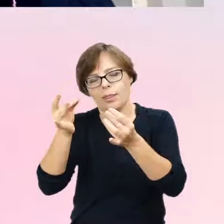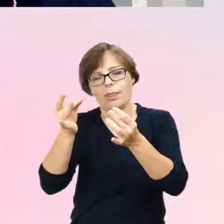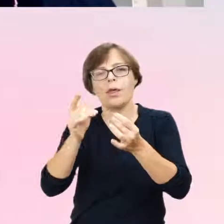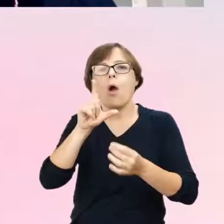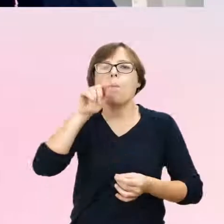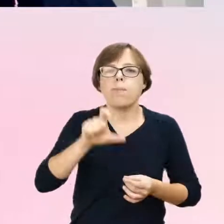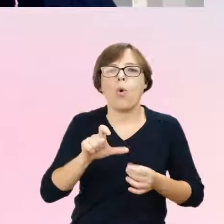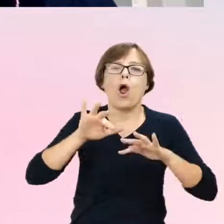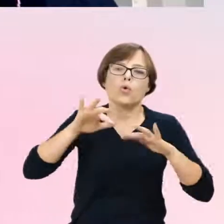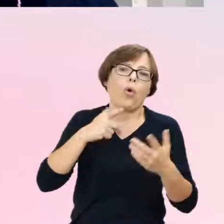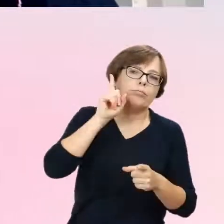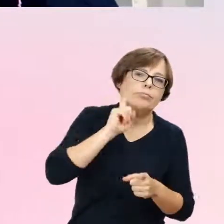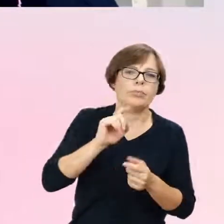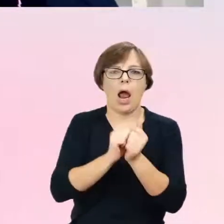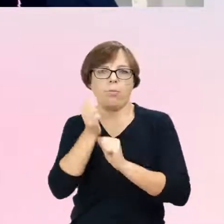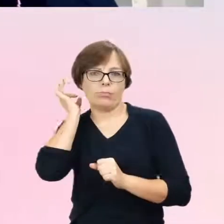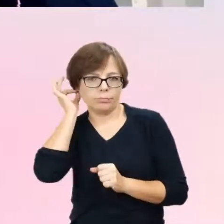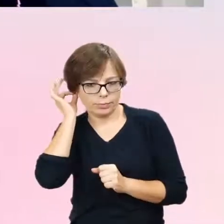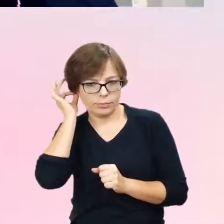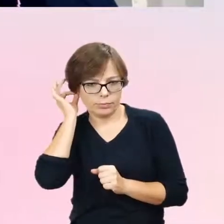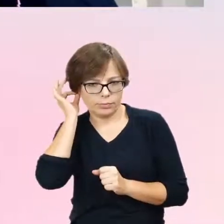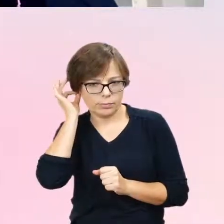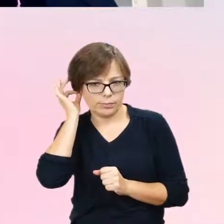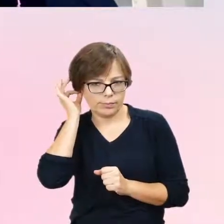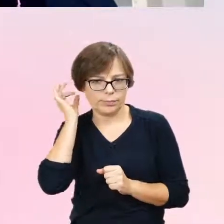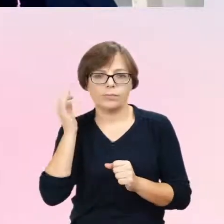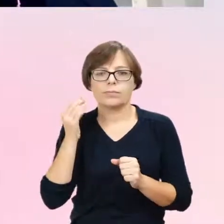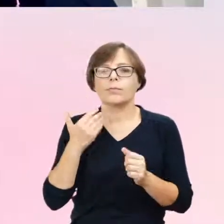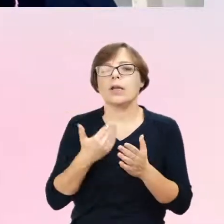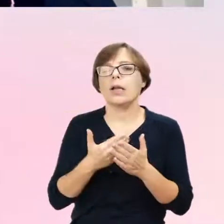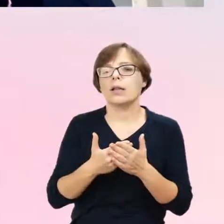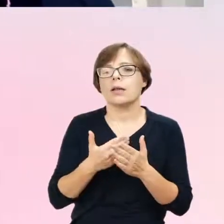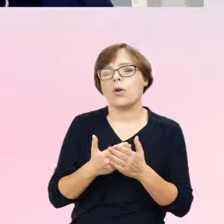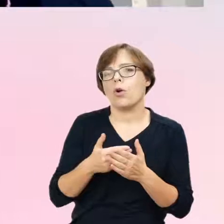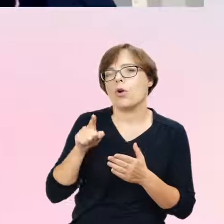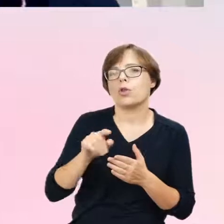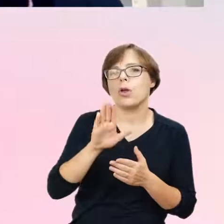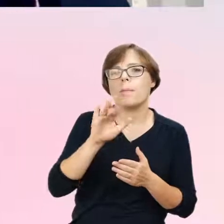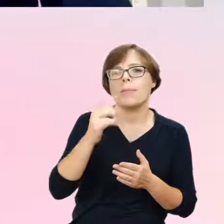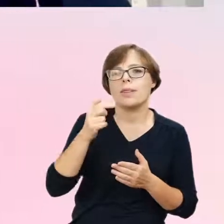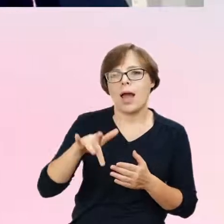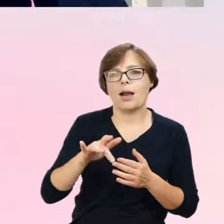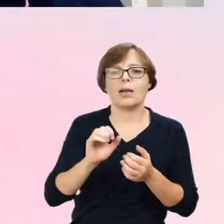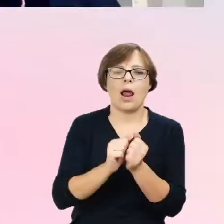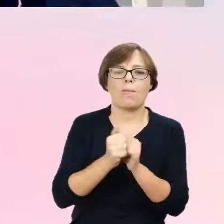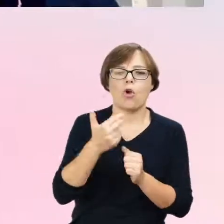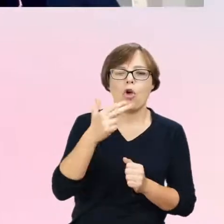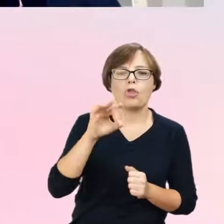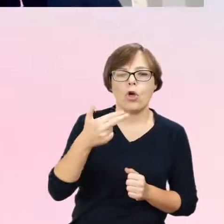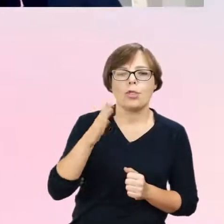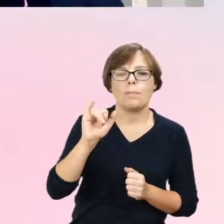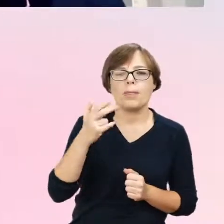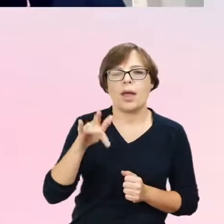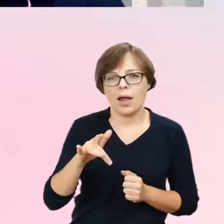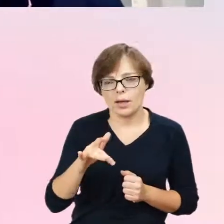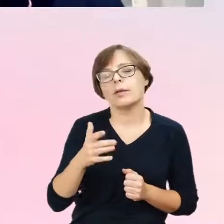znaczki tutaj, binary, non-binary, taki skrót, że terapeuta